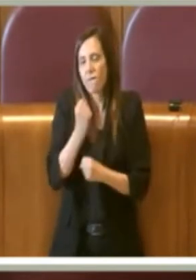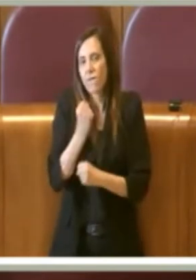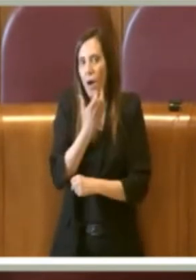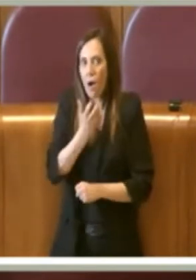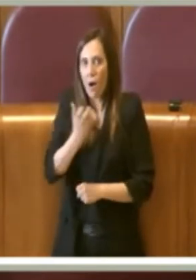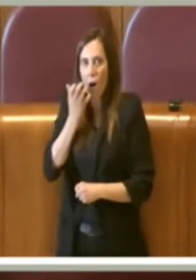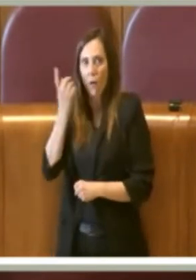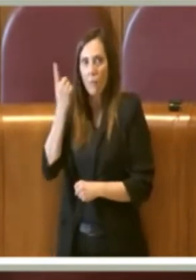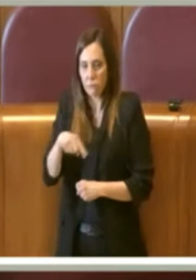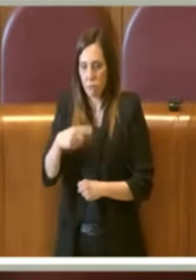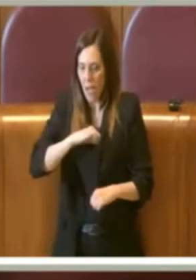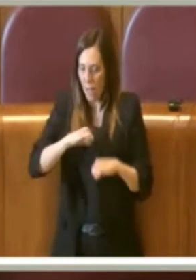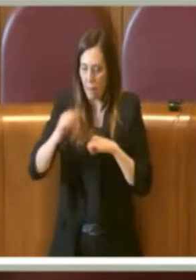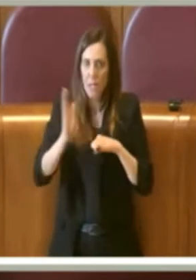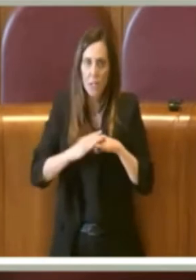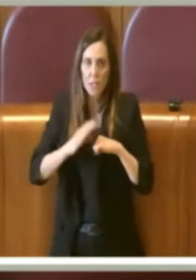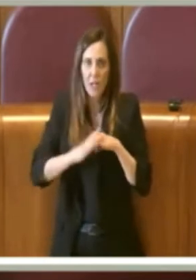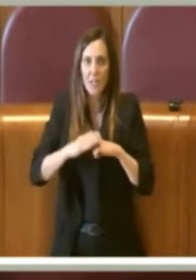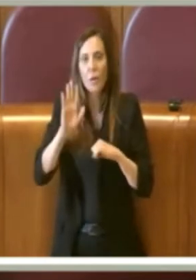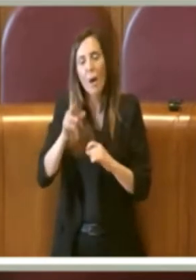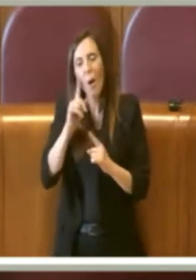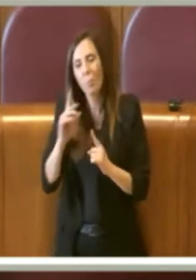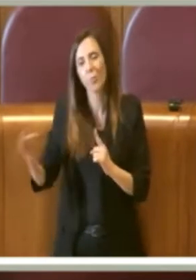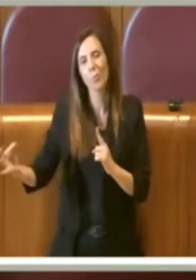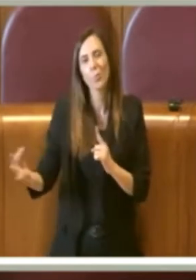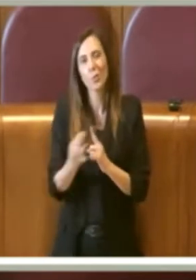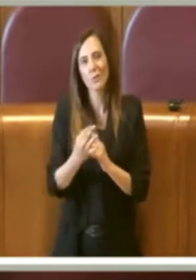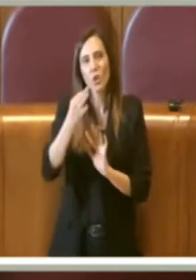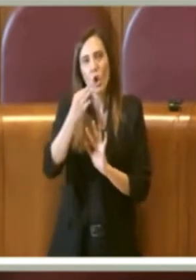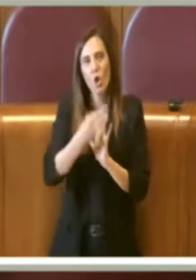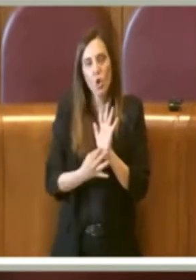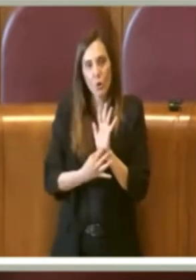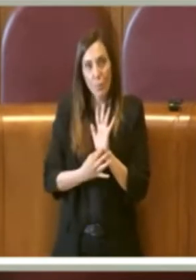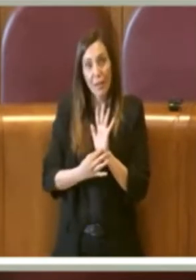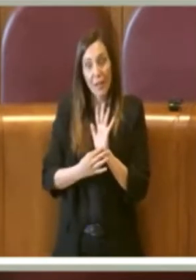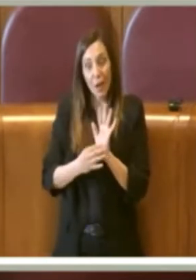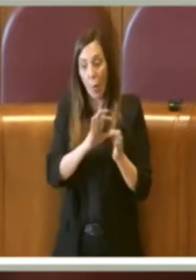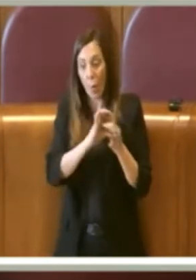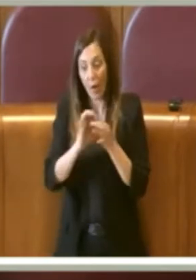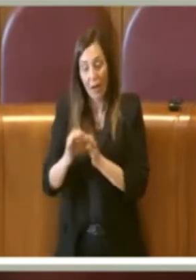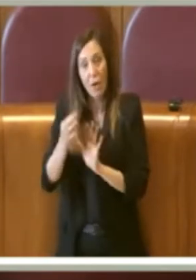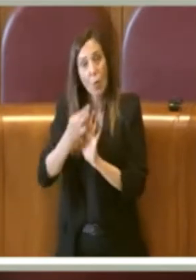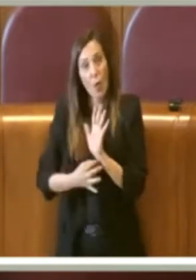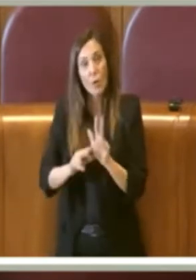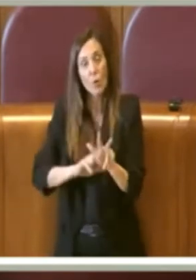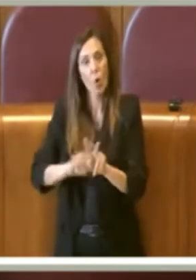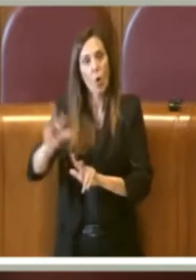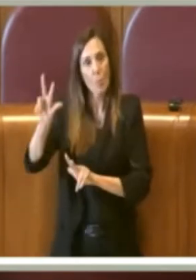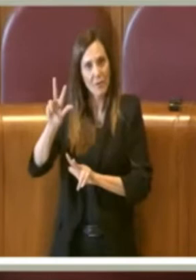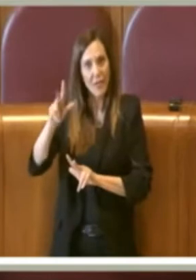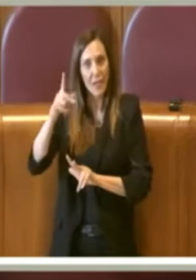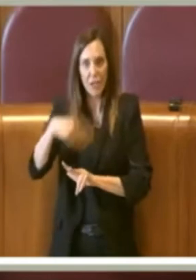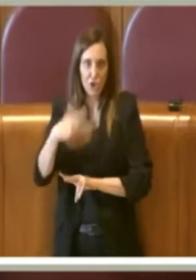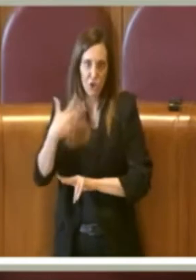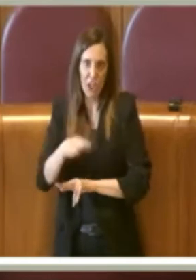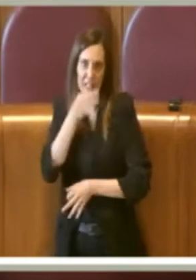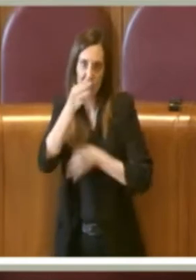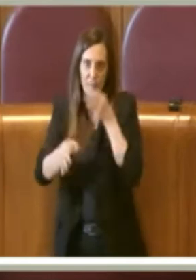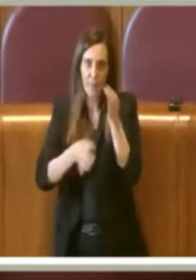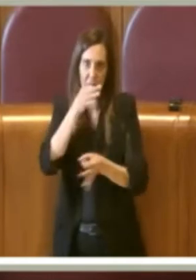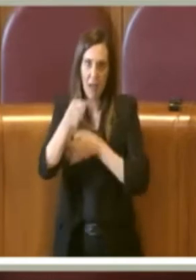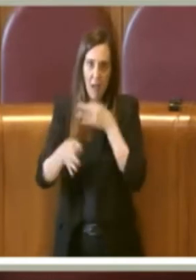un tema che dal punto di vista normativo, almeno per quanto riguarda il regolamento comunale così come è stato appunto descritto,